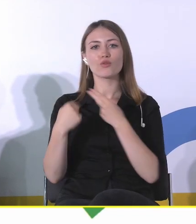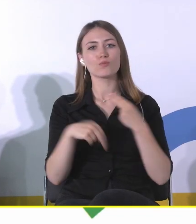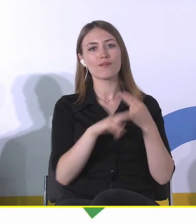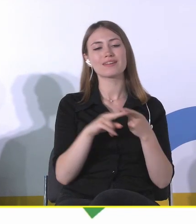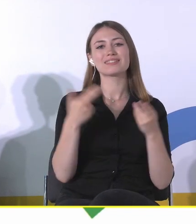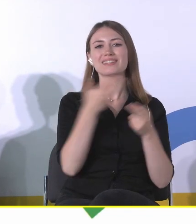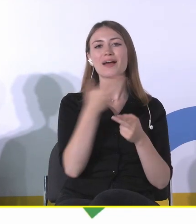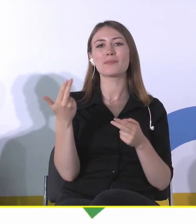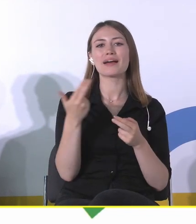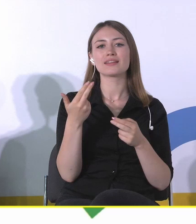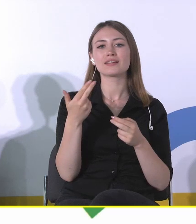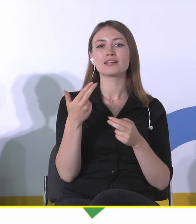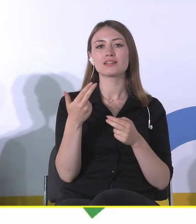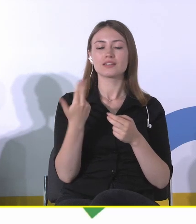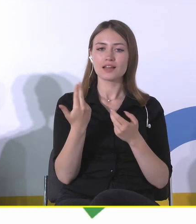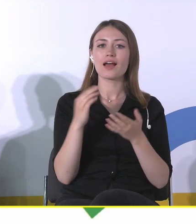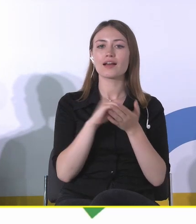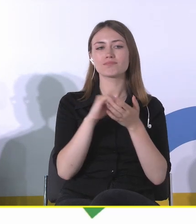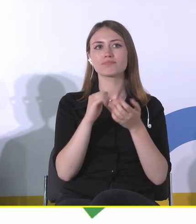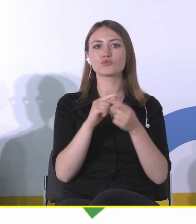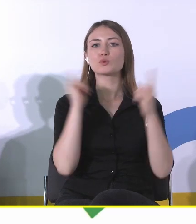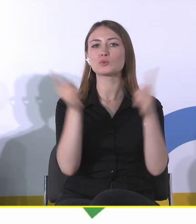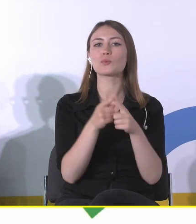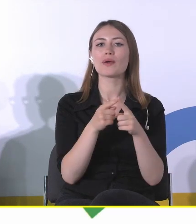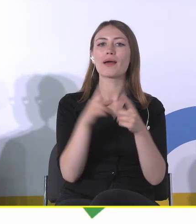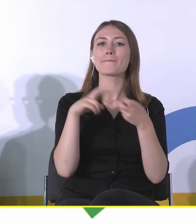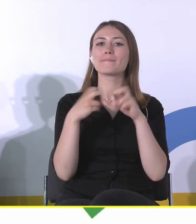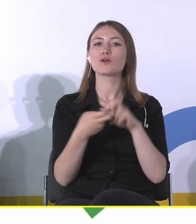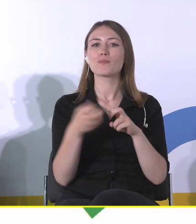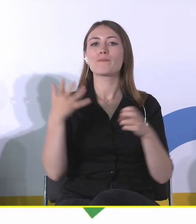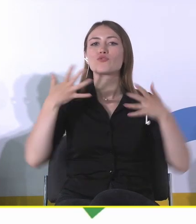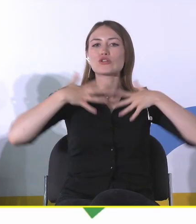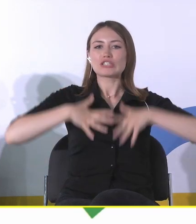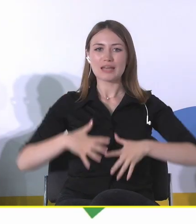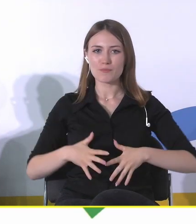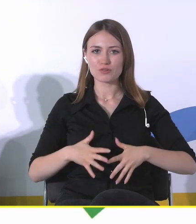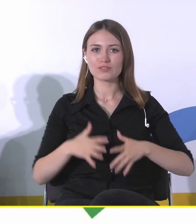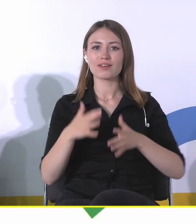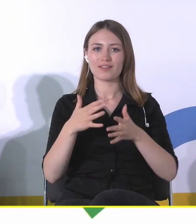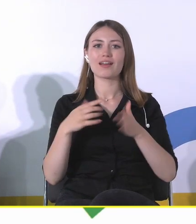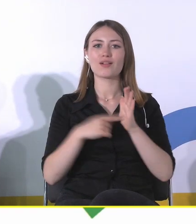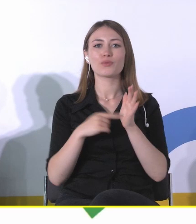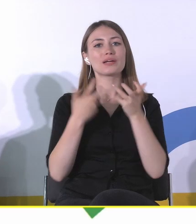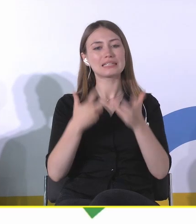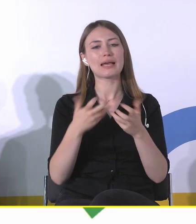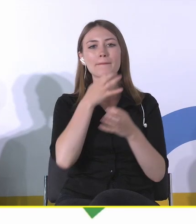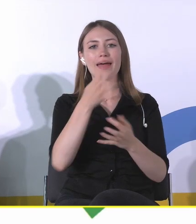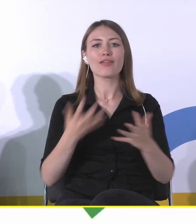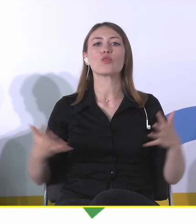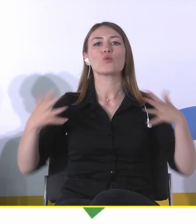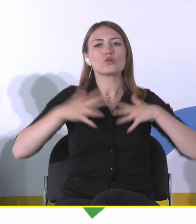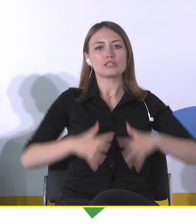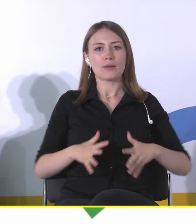albo dotykało problemów tożsamości i właśnie o tożsamościach mogę jeszcze zadać jedno pytanie. Czy w